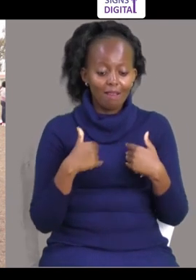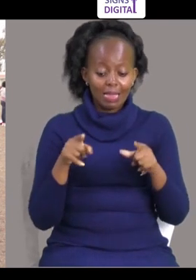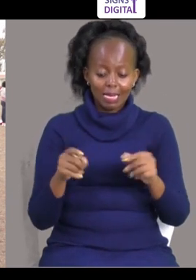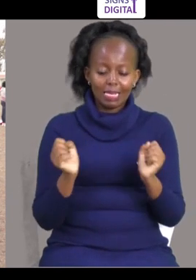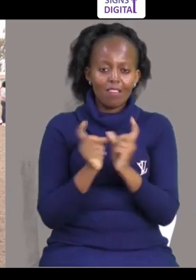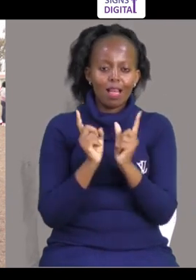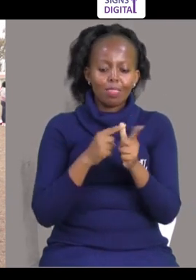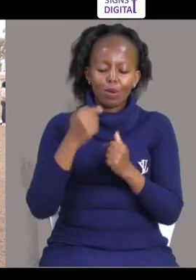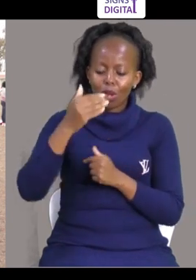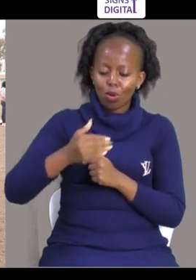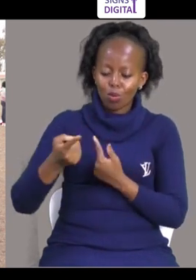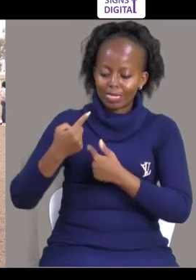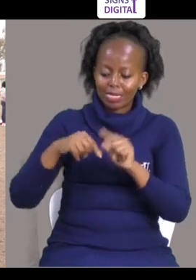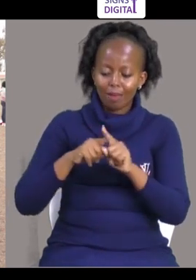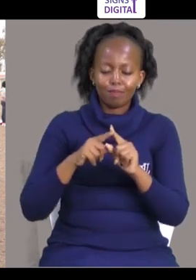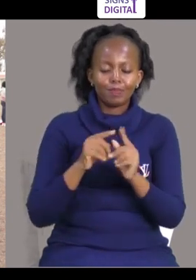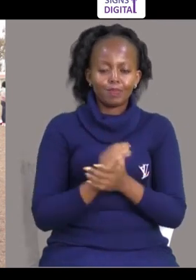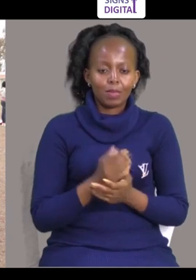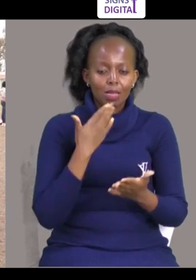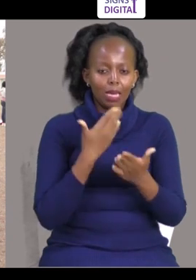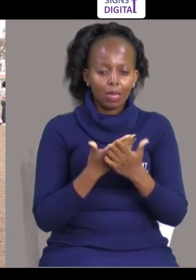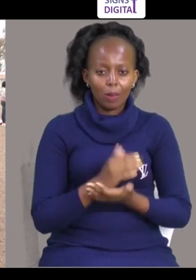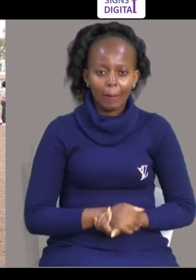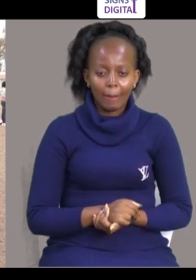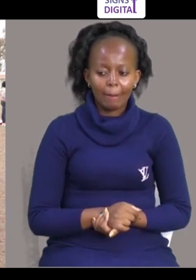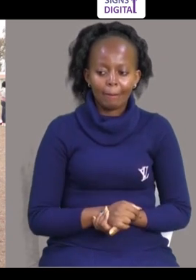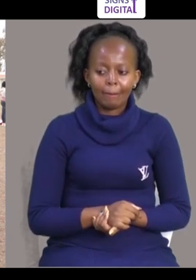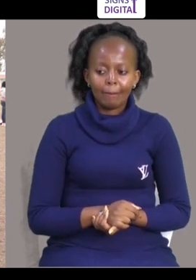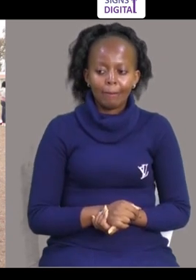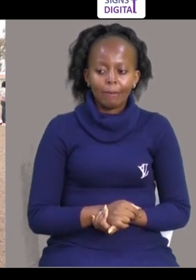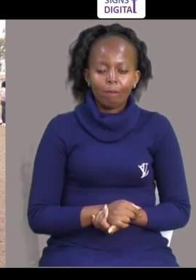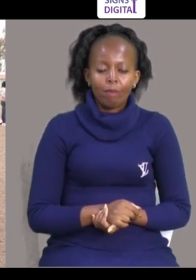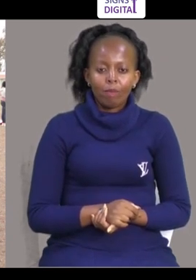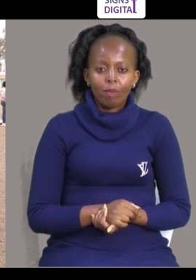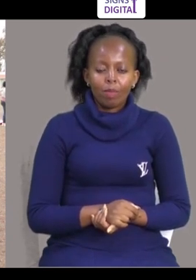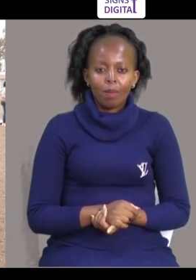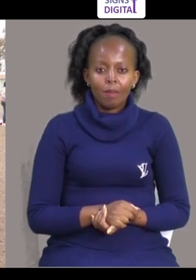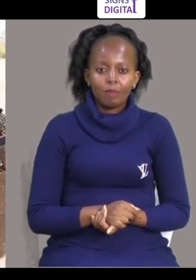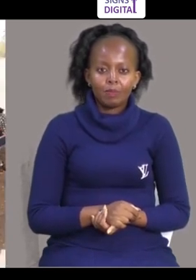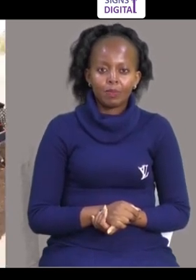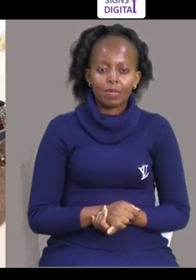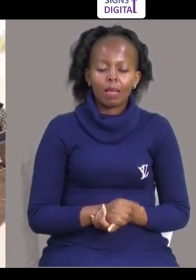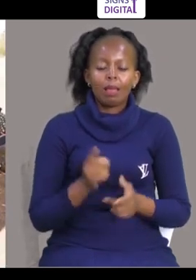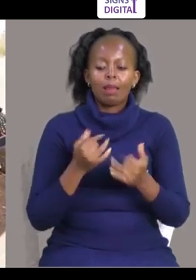Whenever kutakuwa na sacha event, tutakuwa pamoja na nanyi Asante ni sana